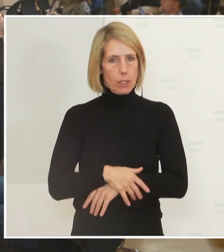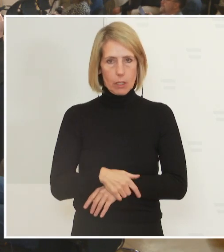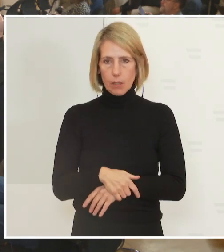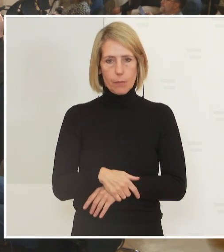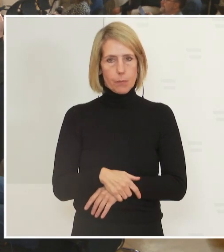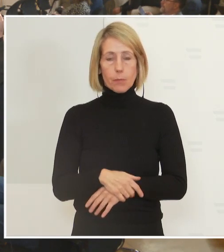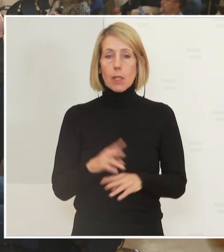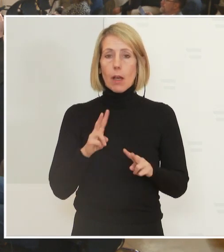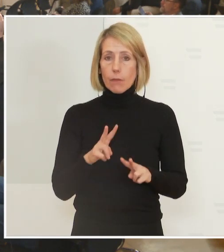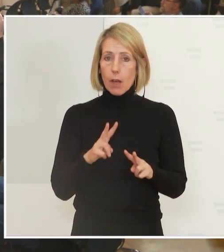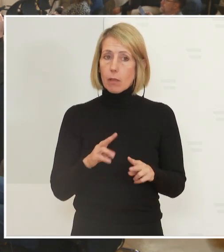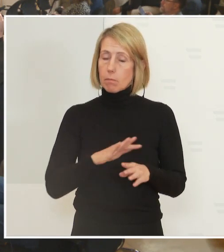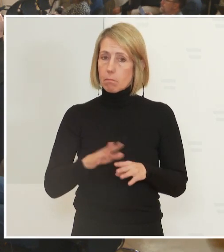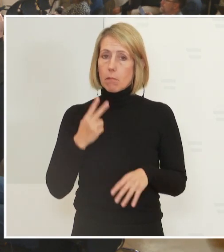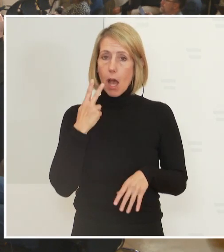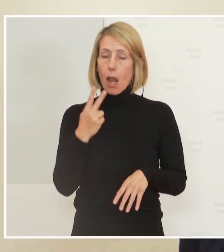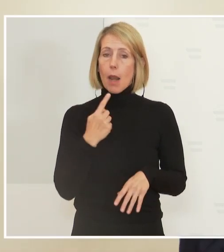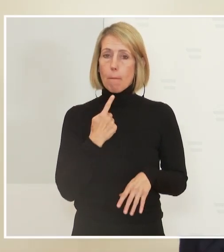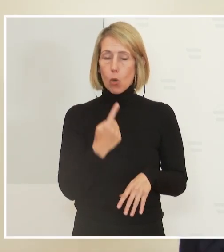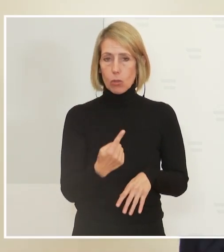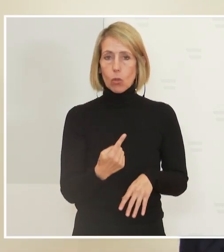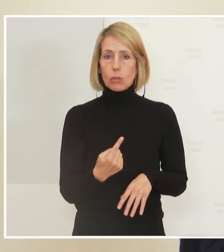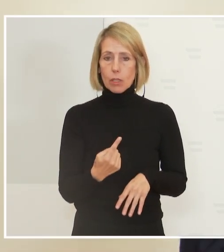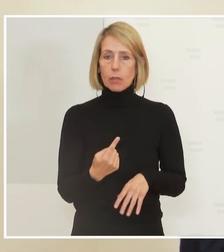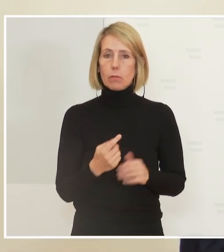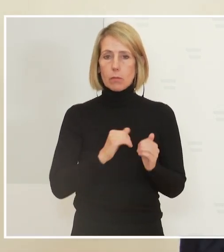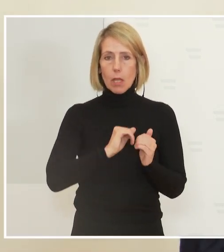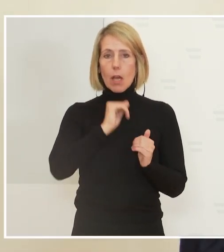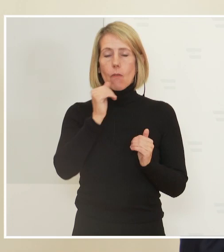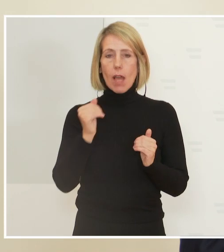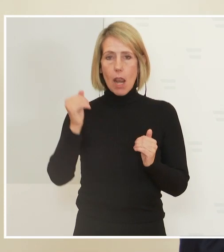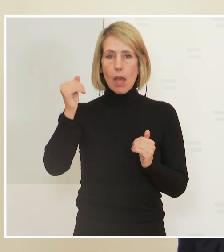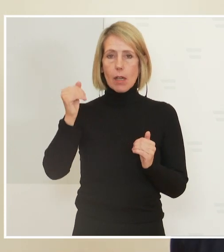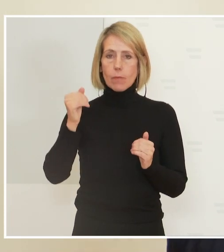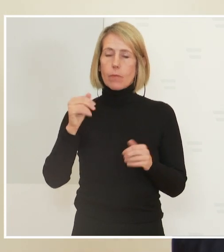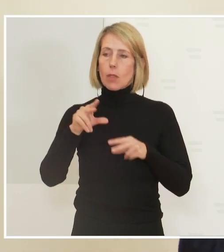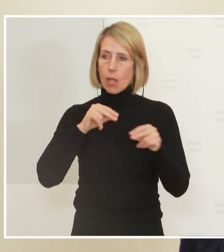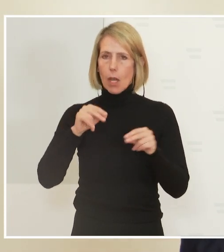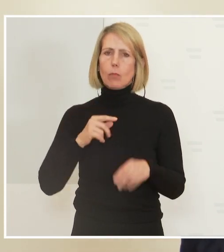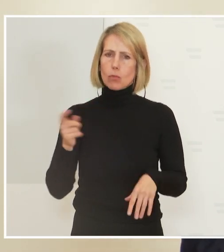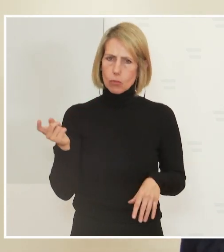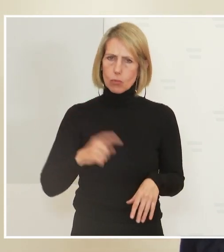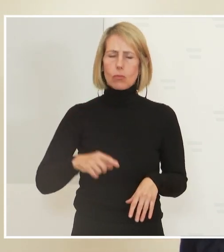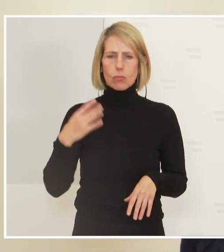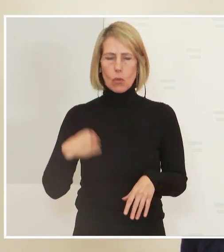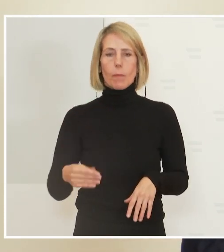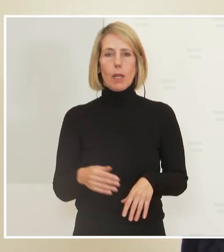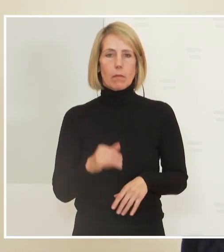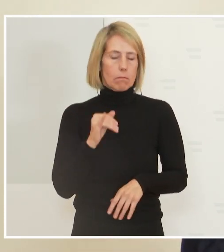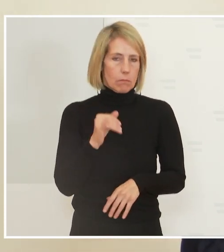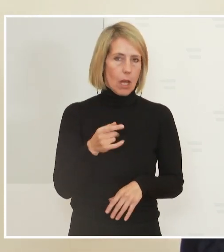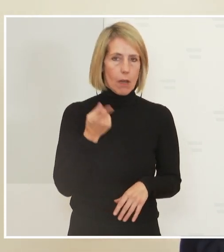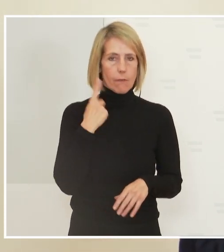haben alle Prognosen gesagt, dass die Welle im Herbst noch einmal kommen wird, weil